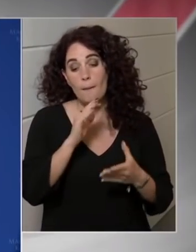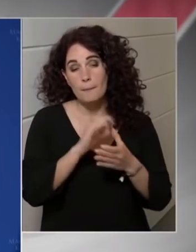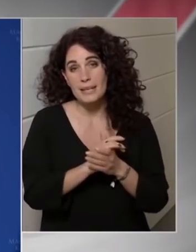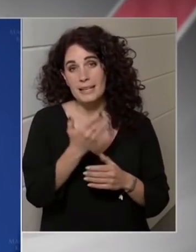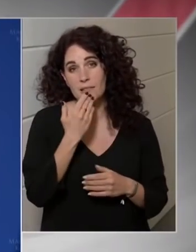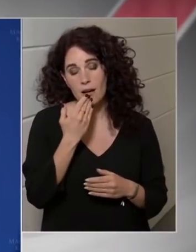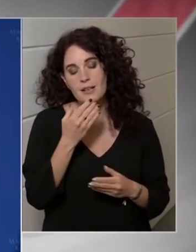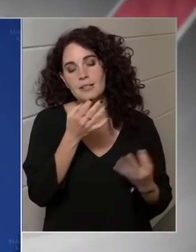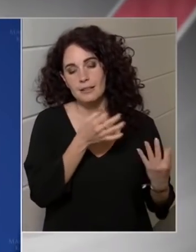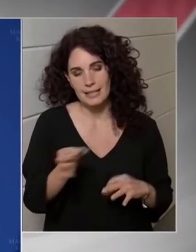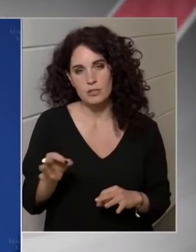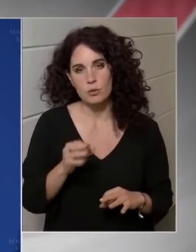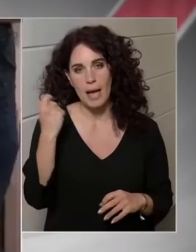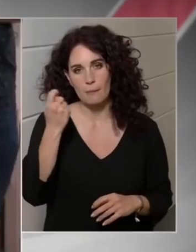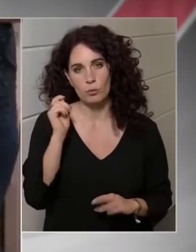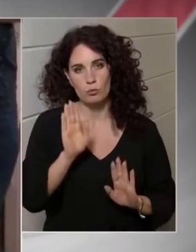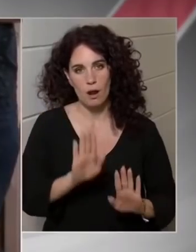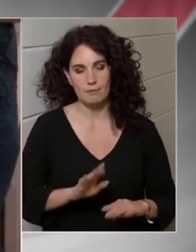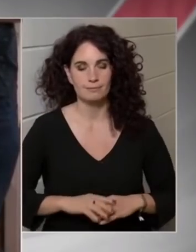háborúra.